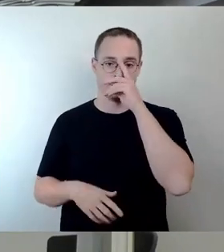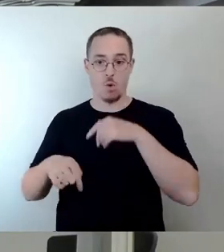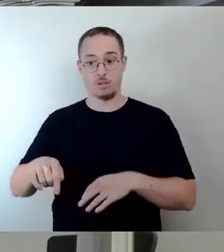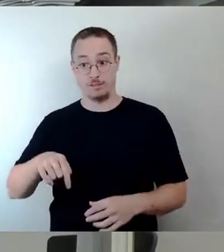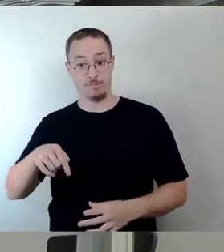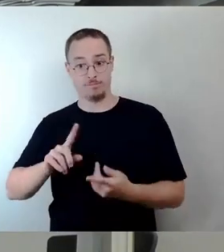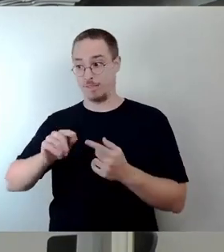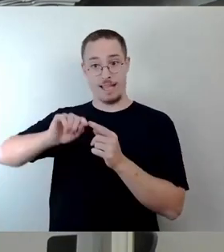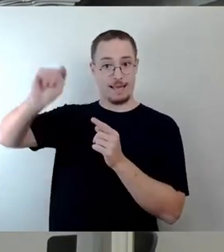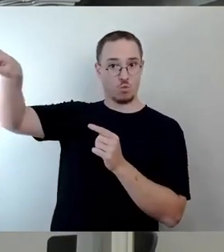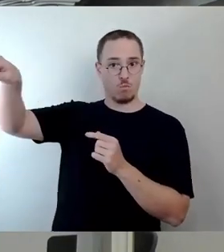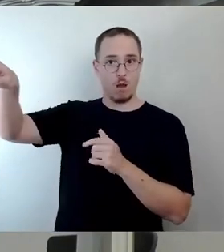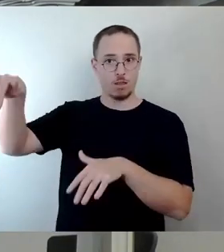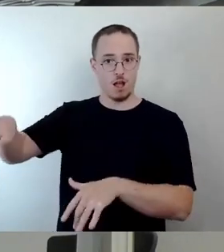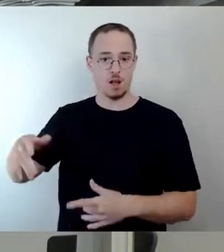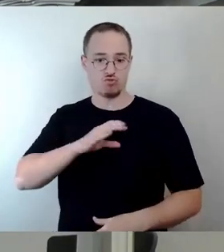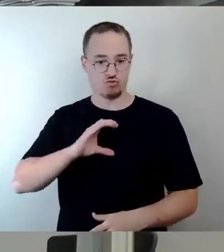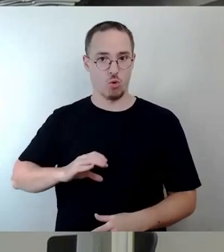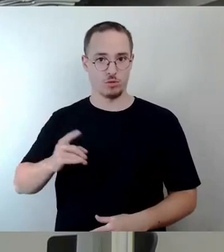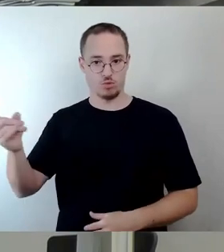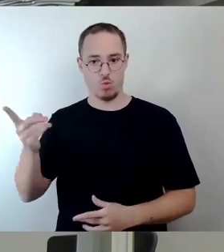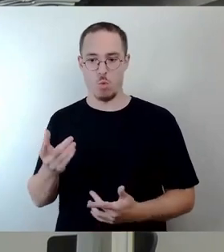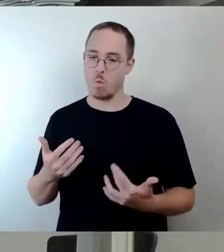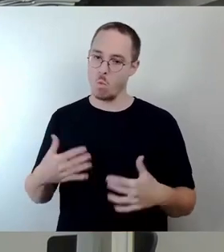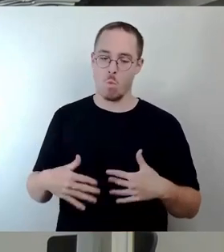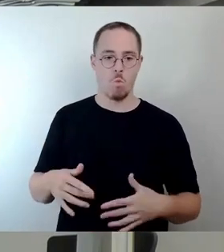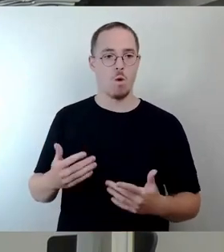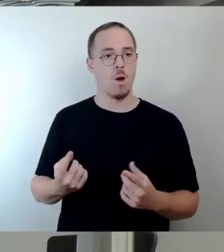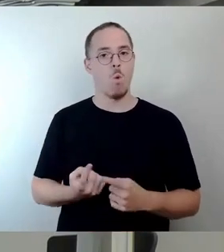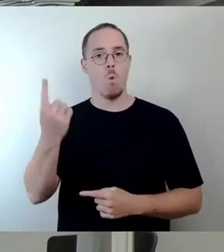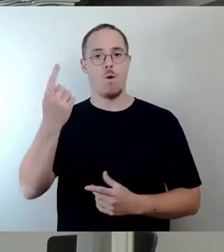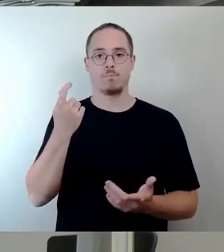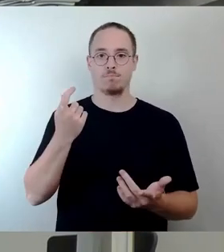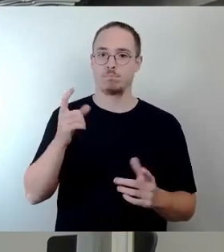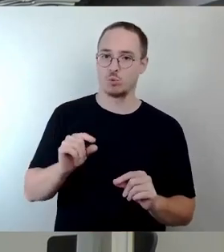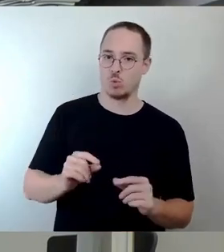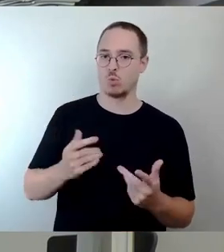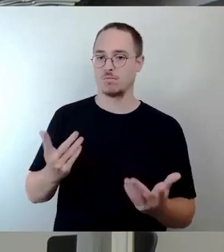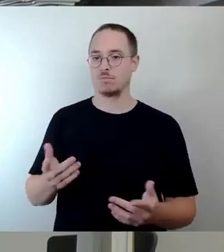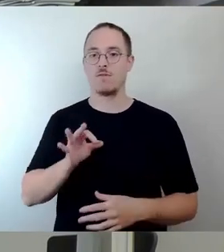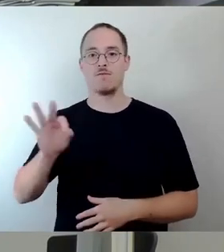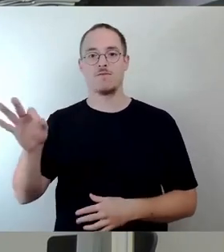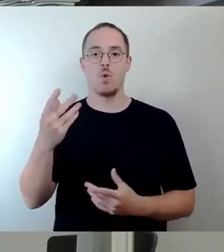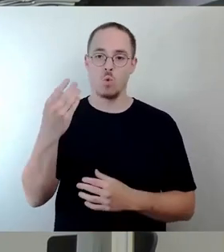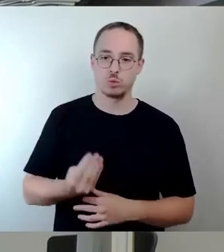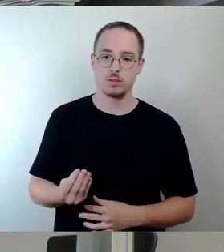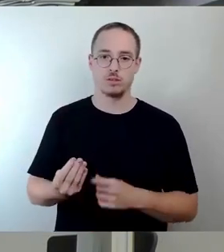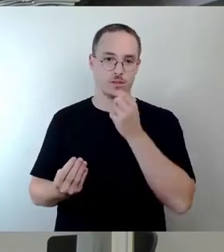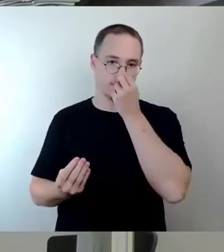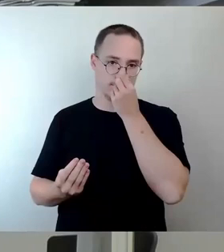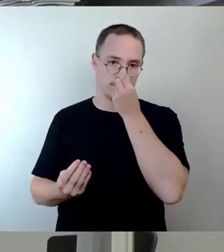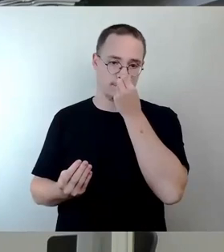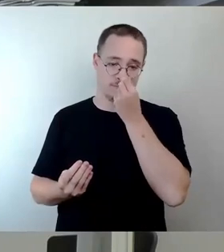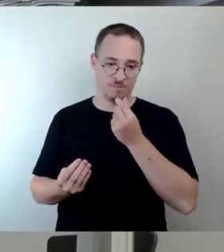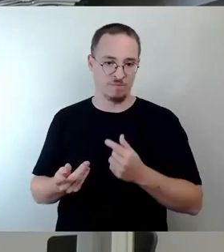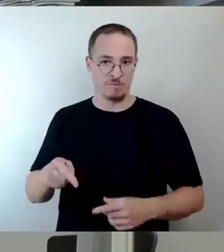mit dieser kulturpolitischen Entscheidung von enormer Bedeutung, einen Meilenstein für die Kunst, für die zeitgenössische Kunst in Dresden zu schaffen.